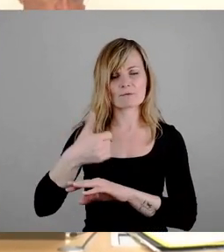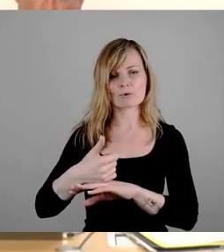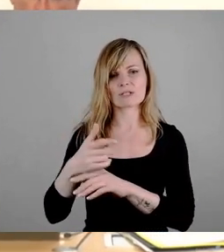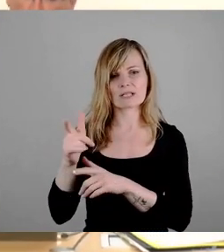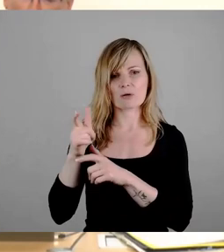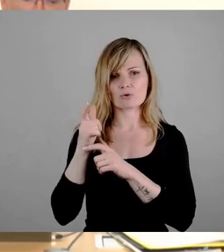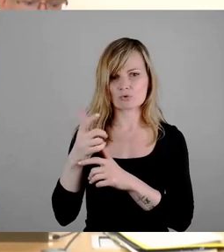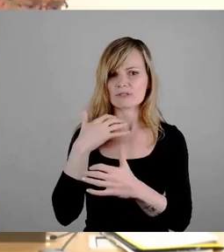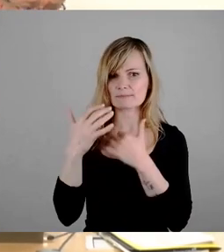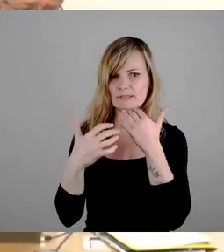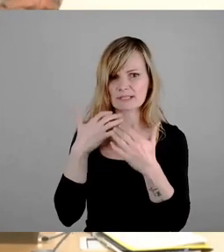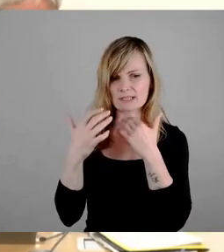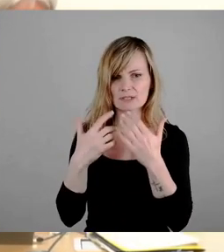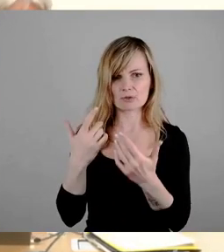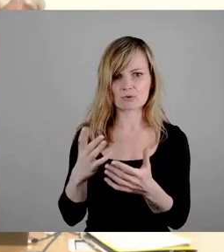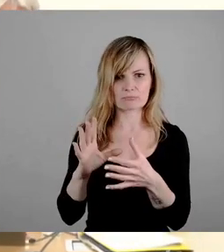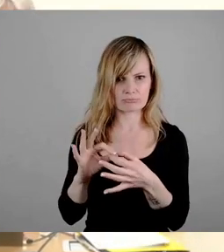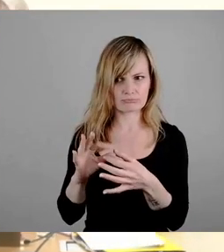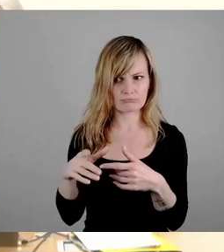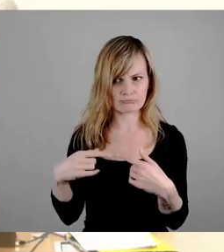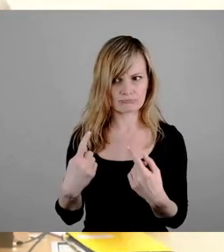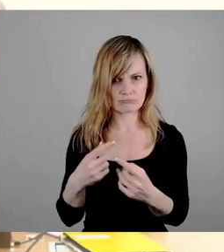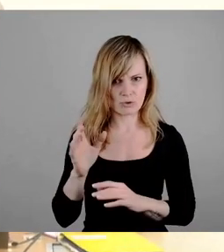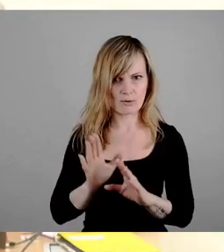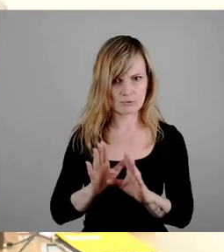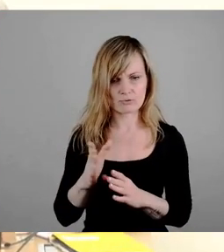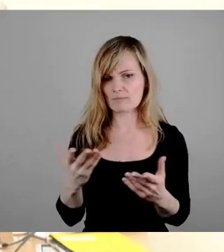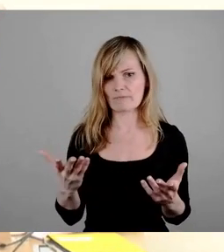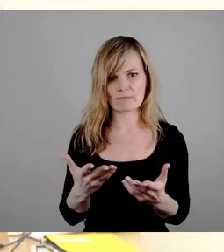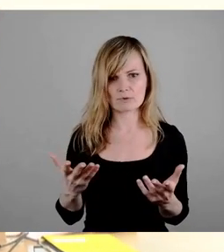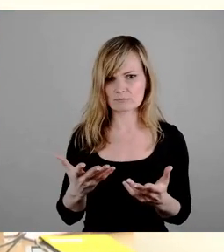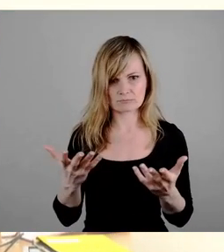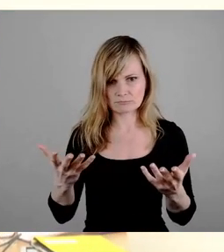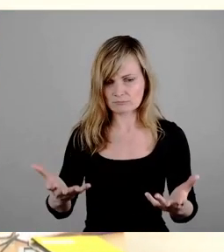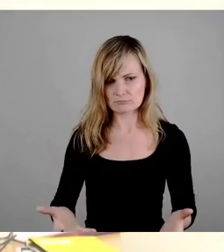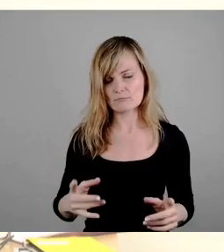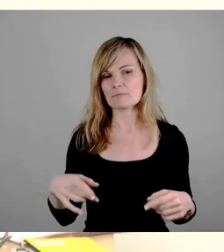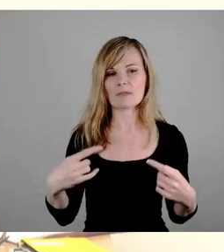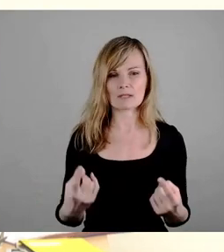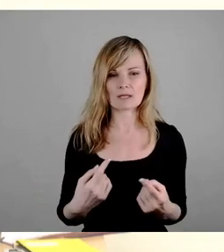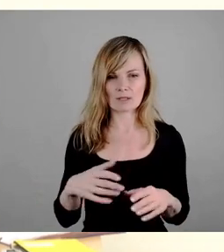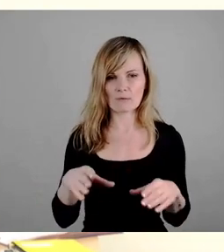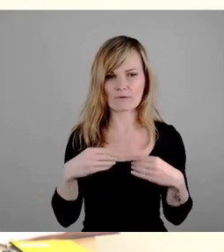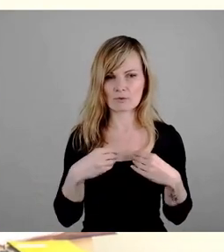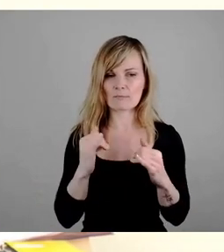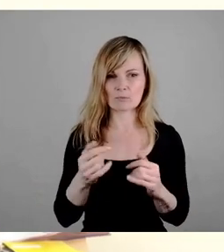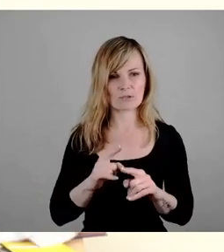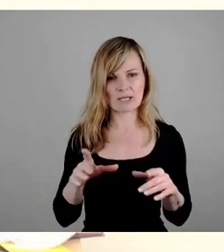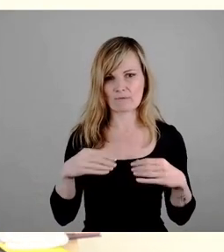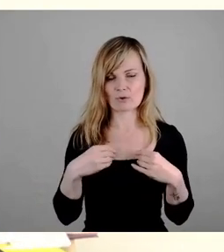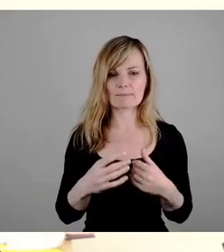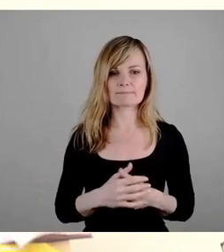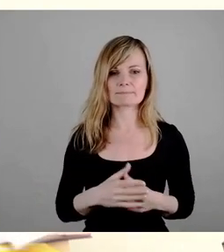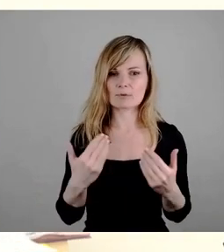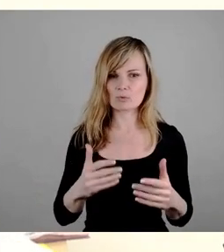und dann wird man darüber abstimmen, was auch immer, ob aufgenommen oder nicht aufgenommen. So würde die